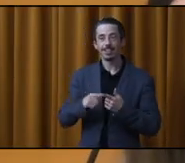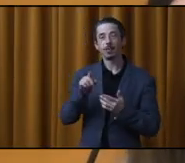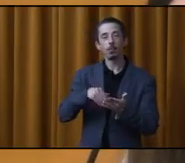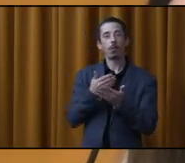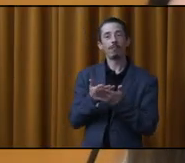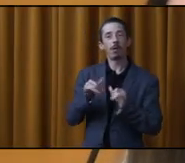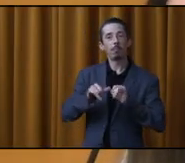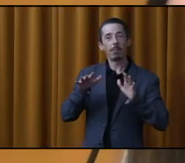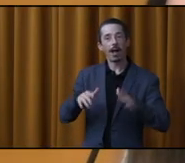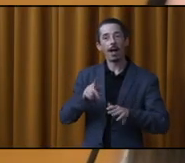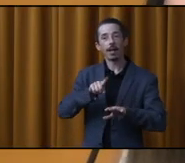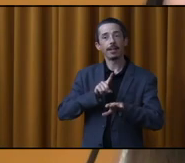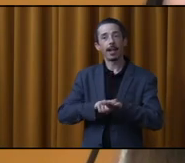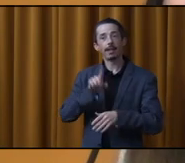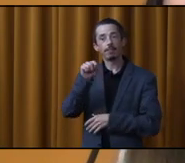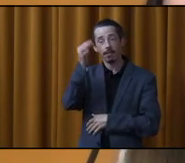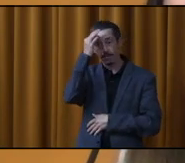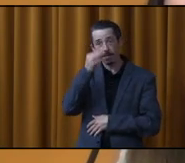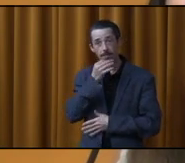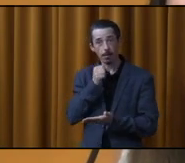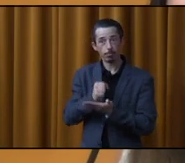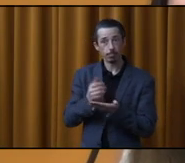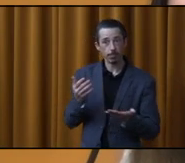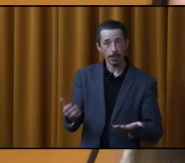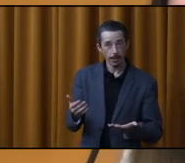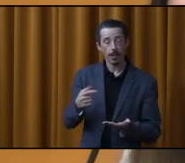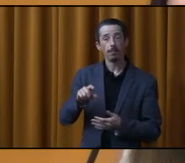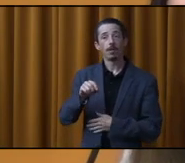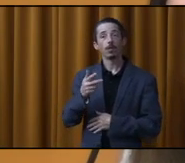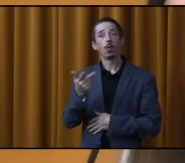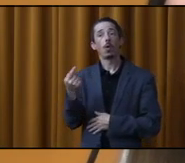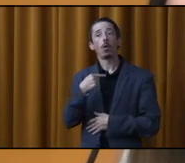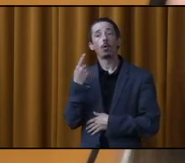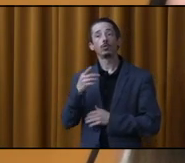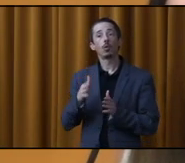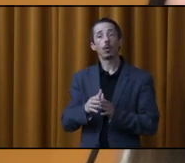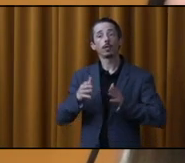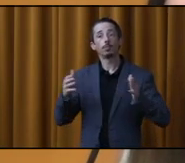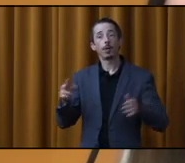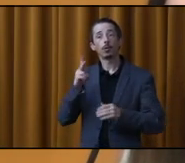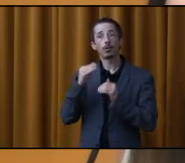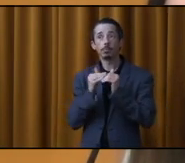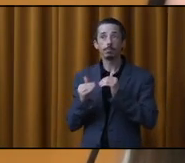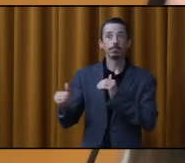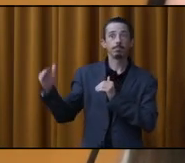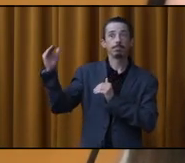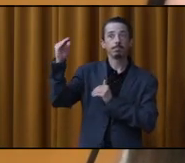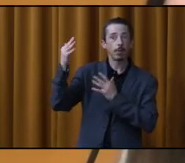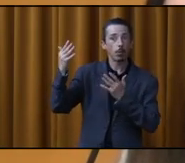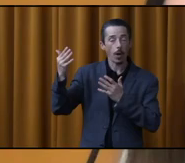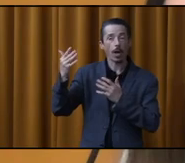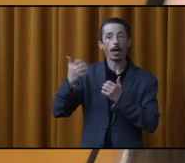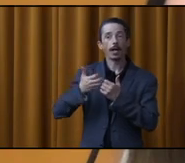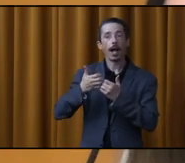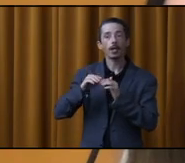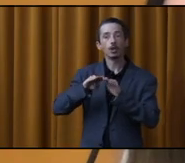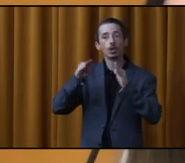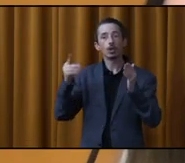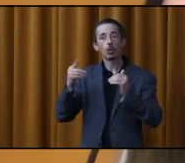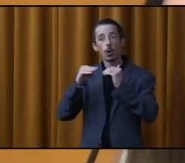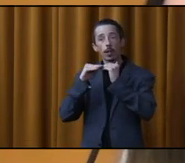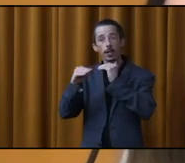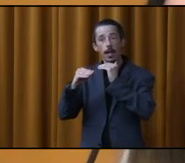'approuver les plans datés du 20 février 2023 concernant l'agrandissement du deuxième étage au-dessus du garage de un